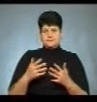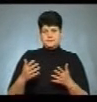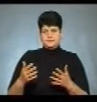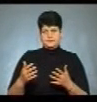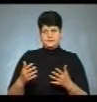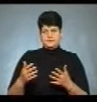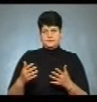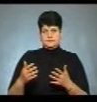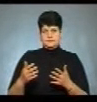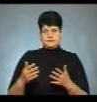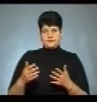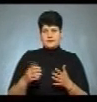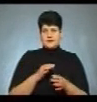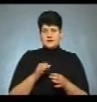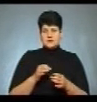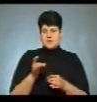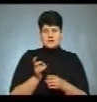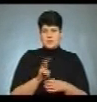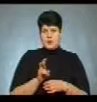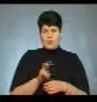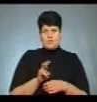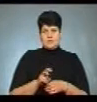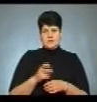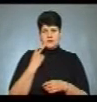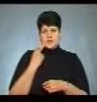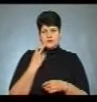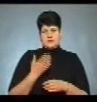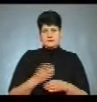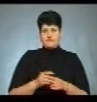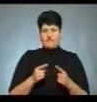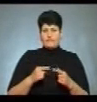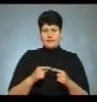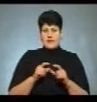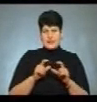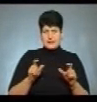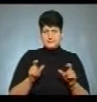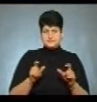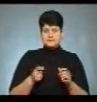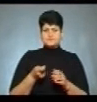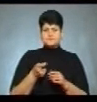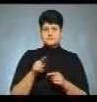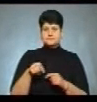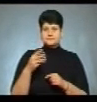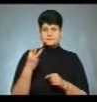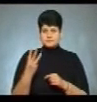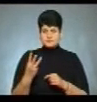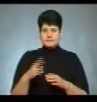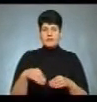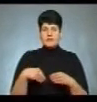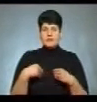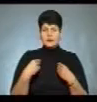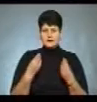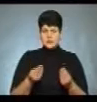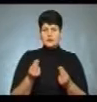зайвий раз не відвідувати відділення на слідчий місяць. На 11.45 біля каси номер 3, яка видає грошову